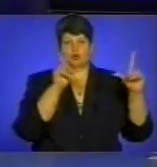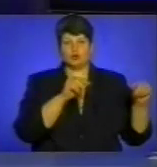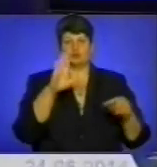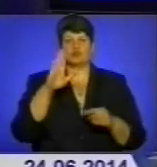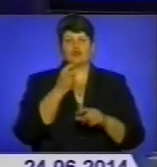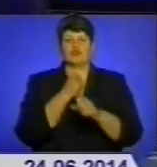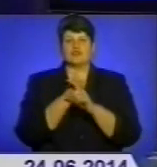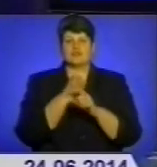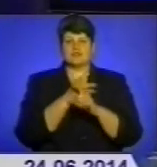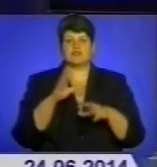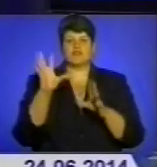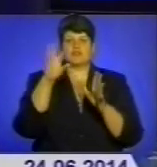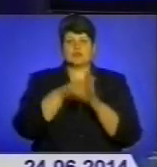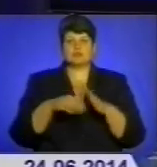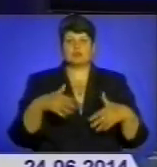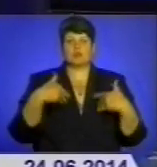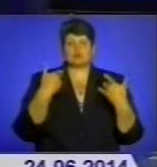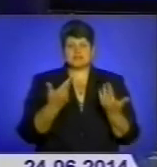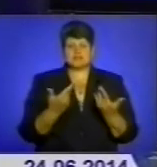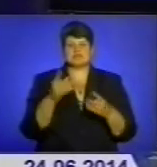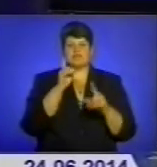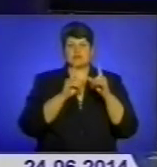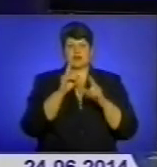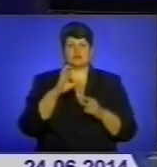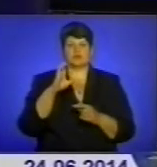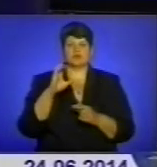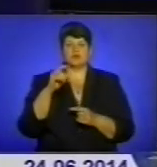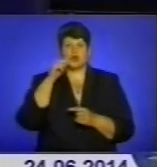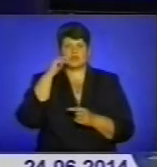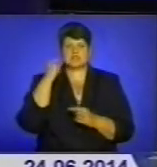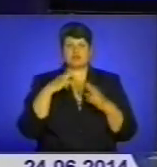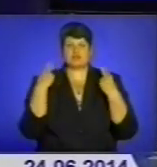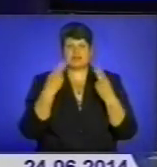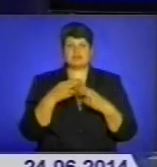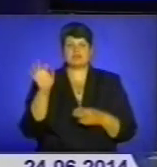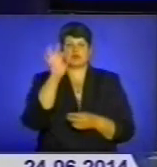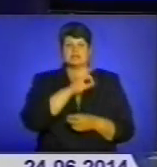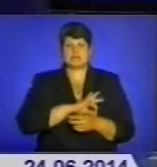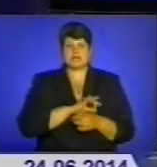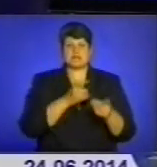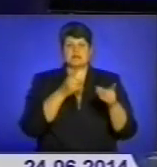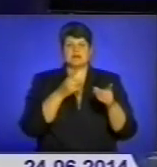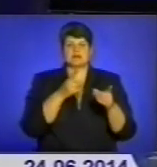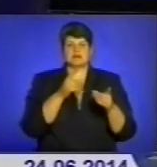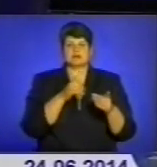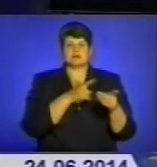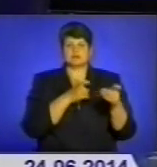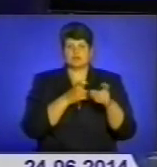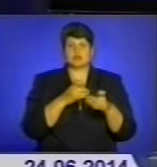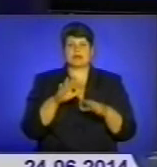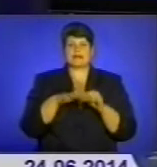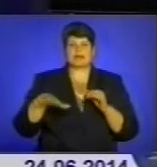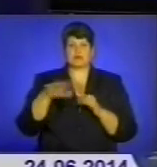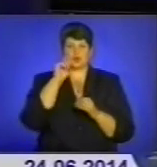пропозицію до Ради Російської Федерації про скасування дозволу на використання Збройних Сил Росії на території України.